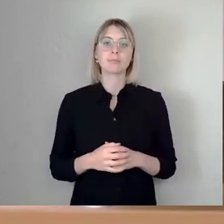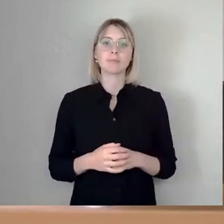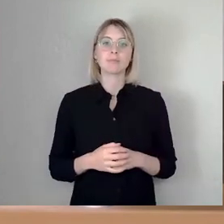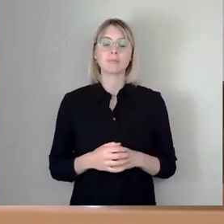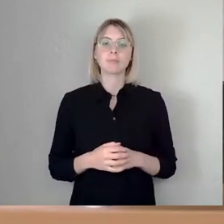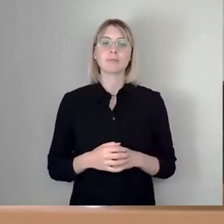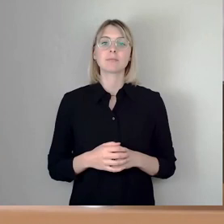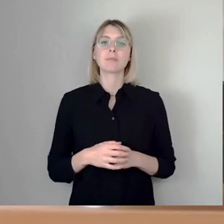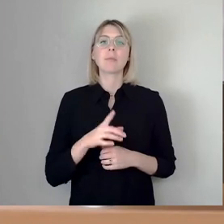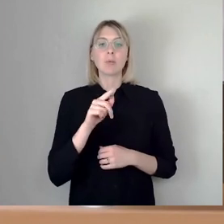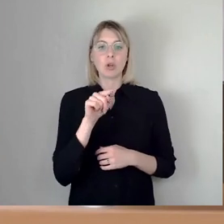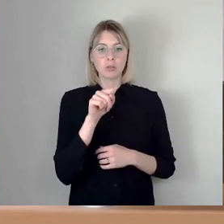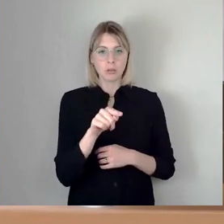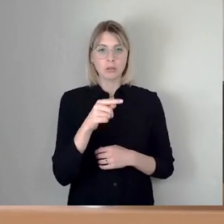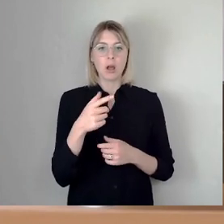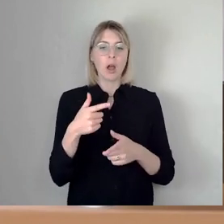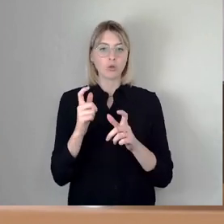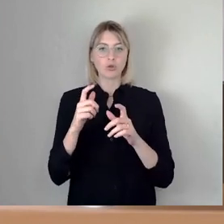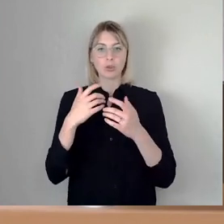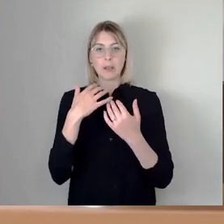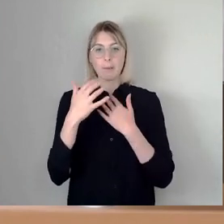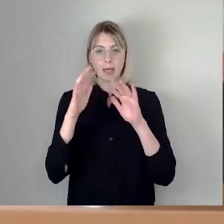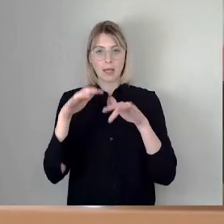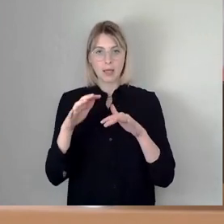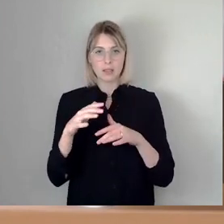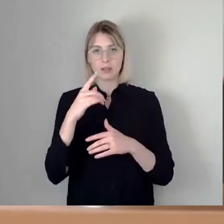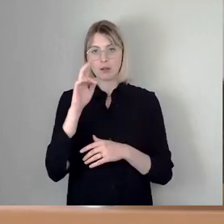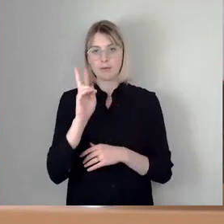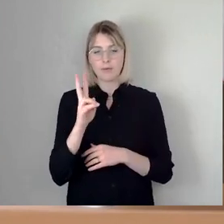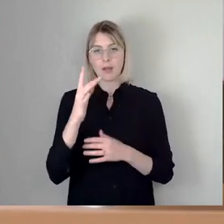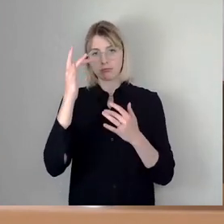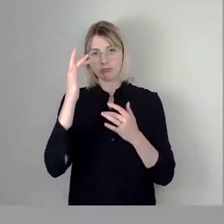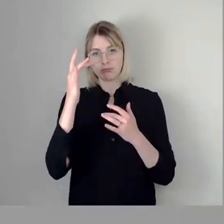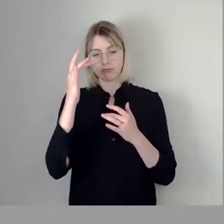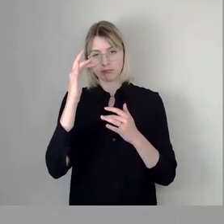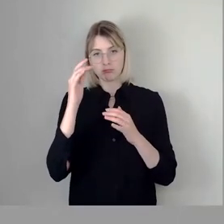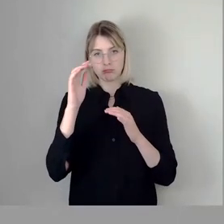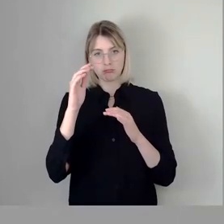veränderten Ausschussbericht wer hier zustimmen kann den bitte ich um das Stimmzeichen